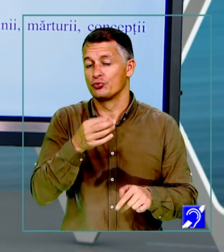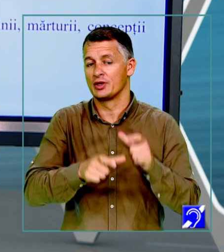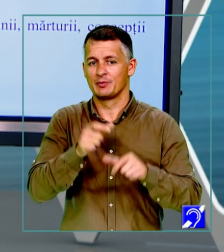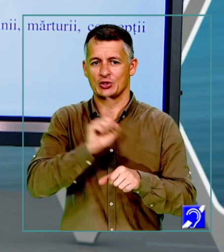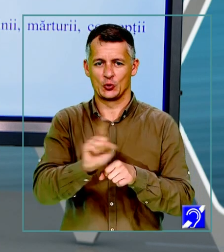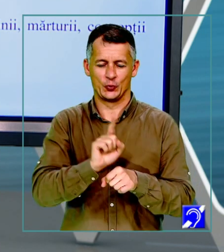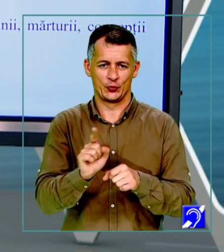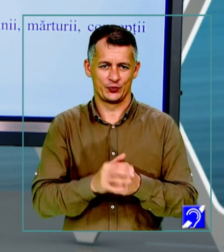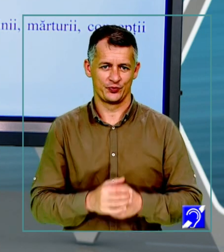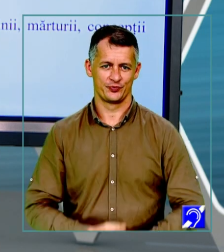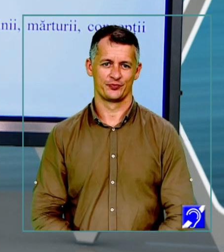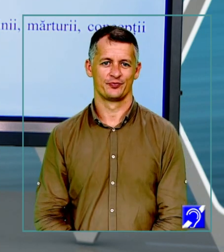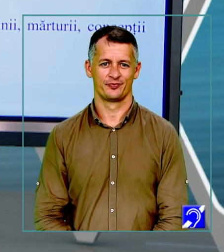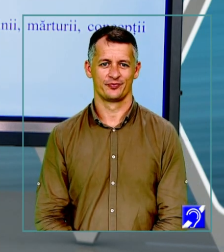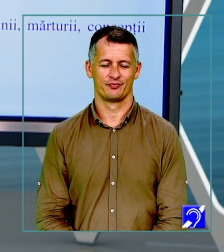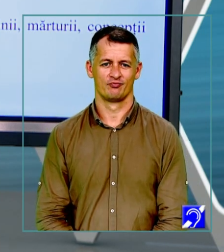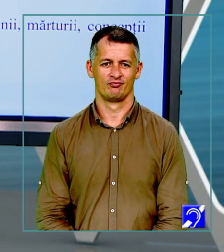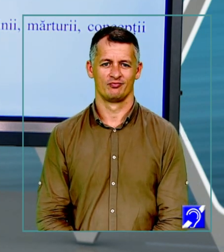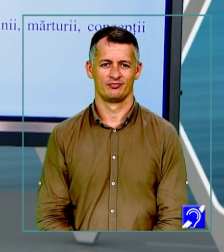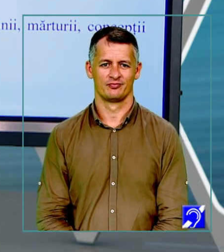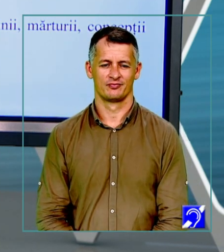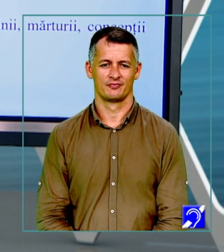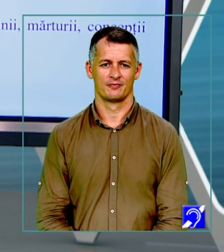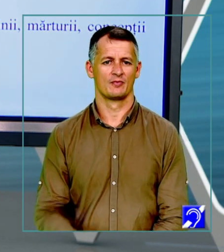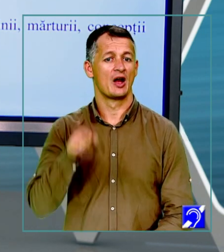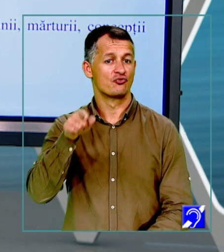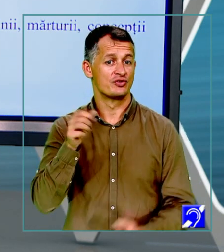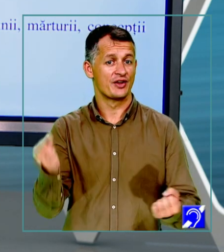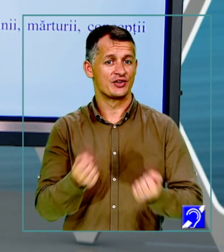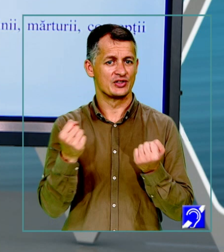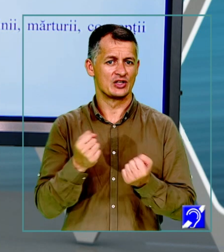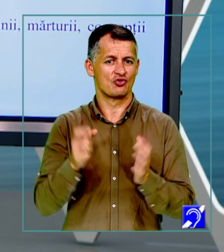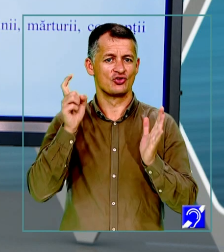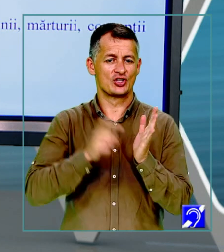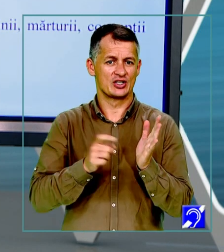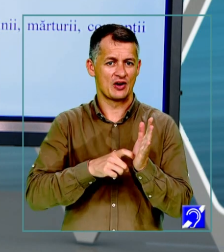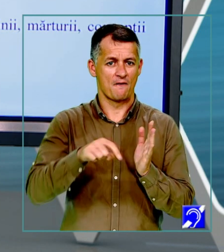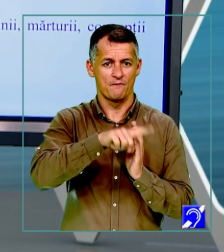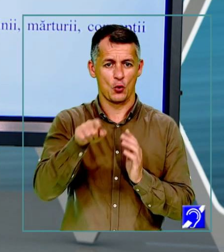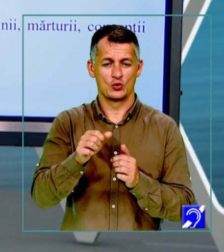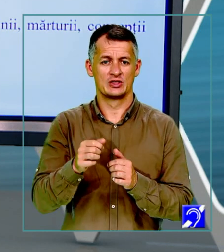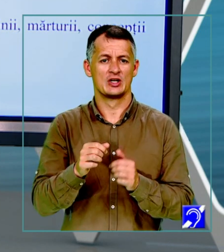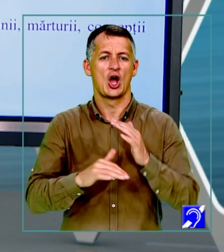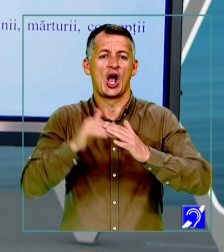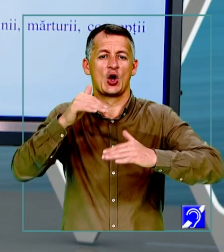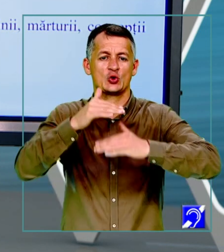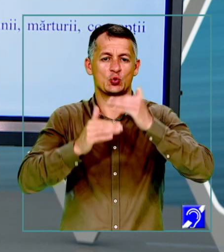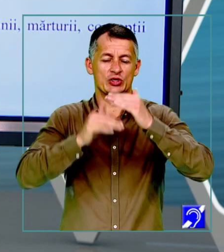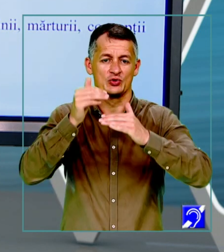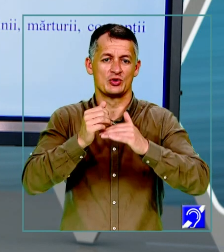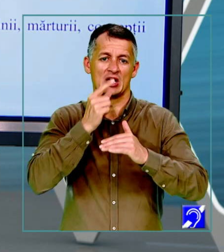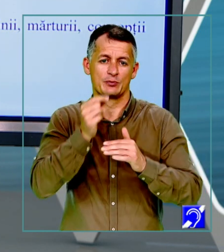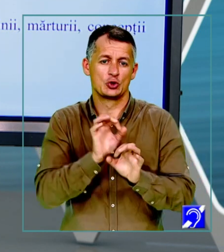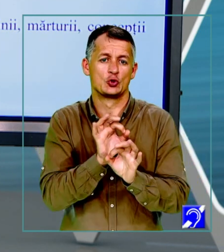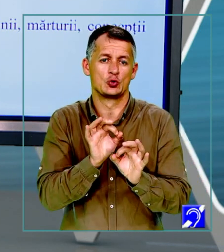valorificând informațiile din text. În esență, cum vă spuneam, acest exercițiu vă cere să construiți un răspuns scurt în